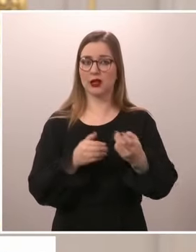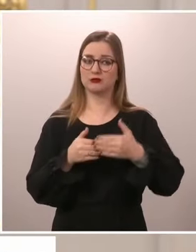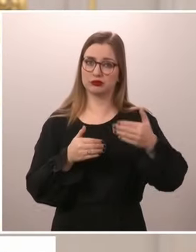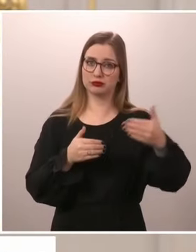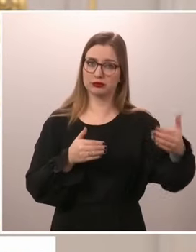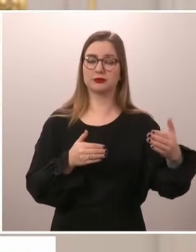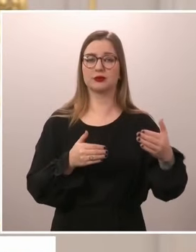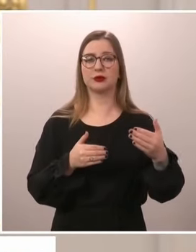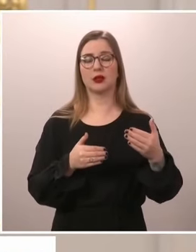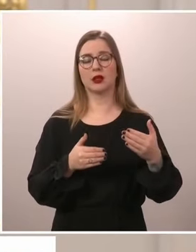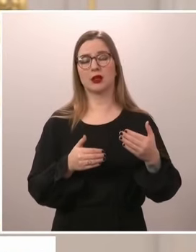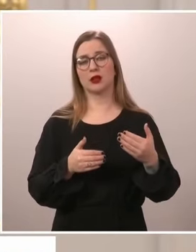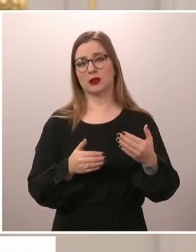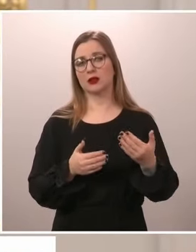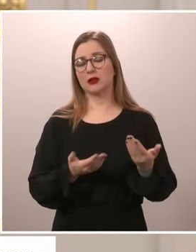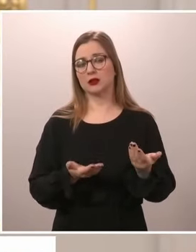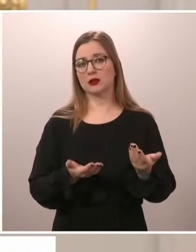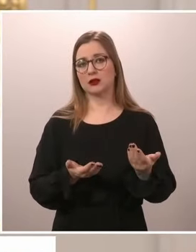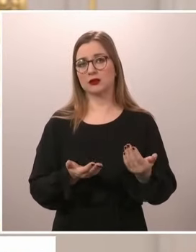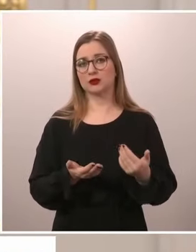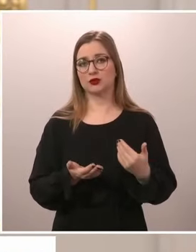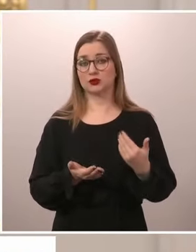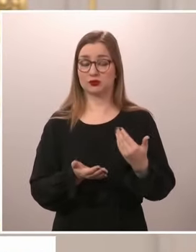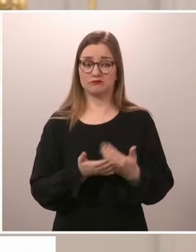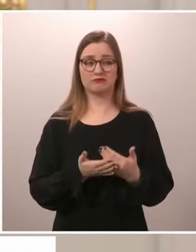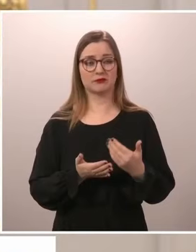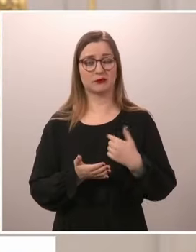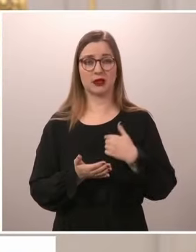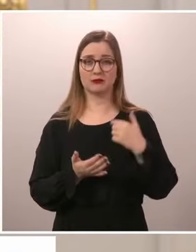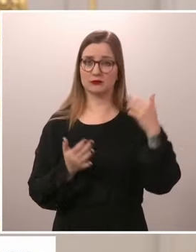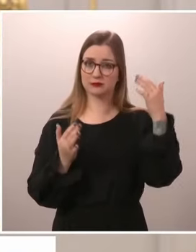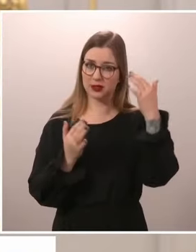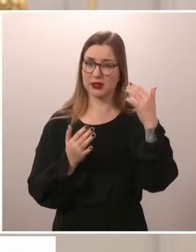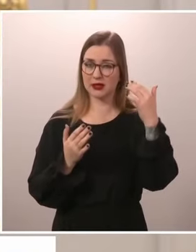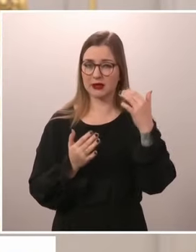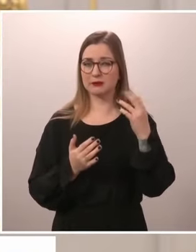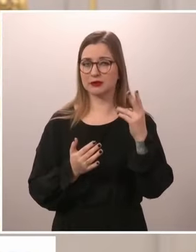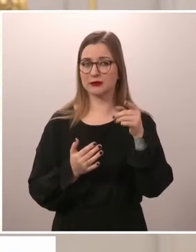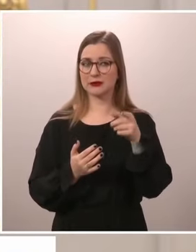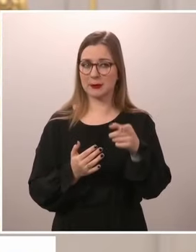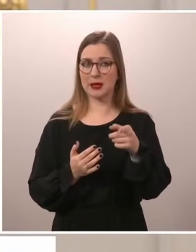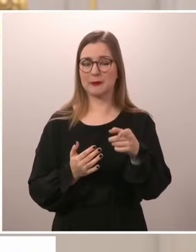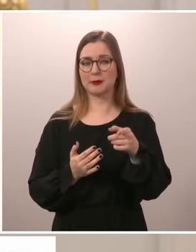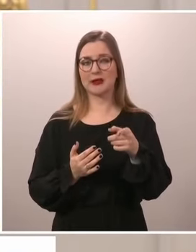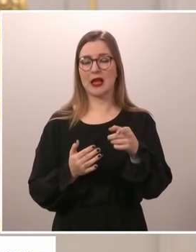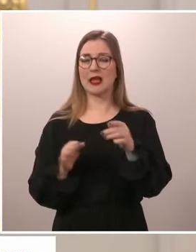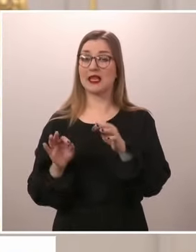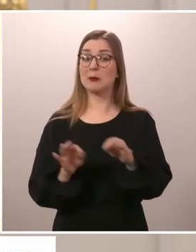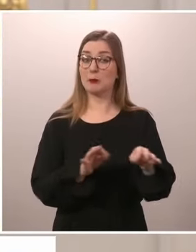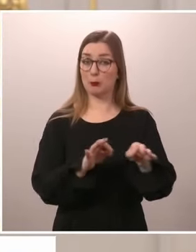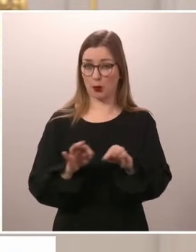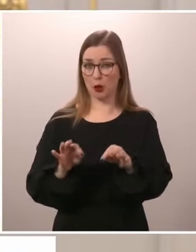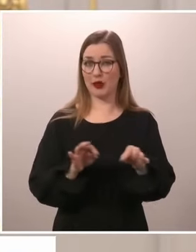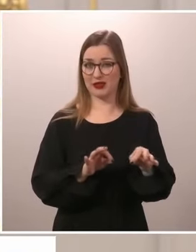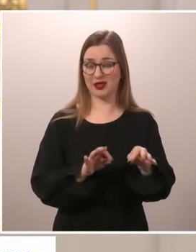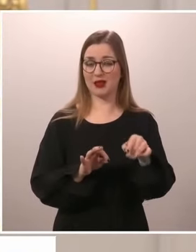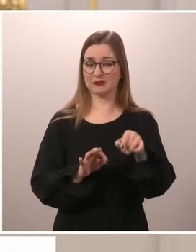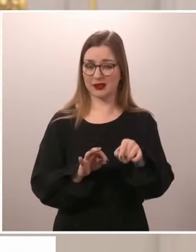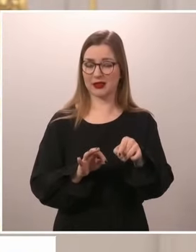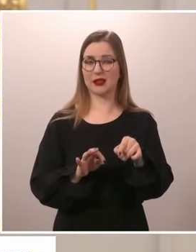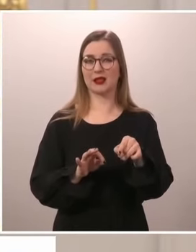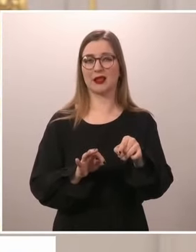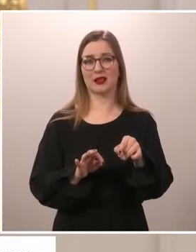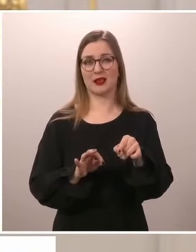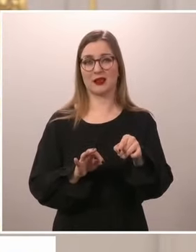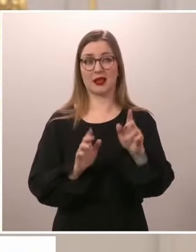åsikten att du kan driva diplomatiit i en viss grad via videokonferenser. Men det bästa är